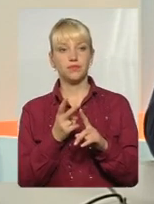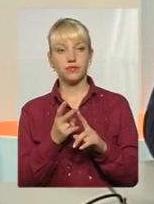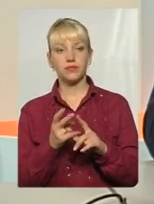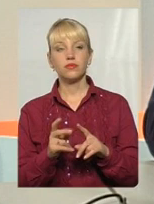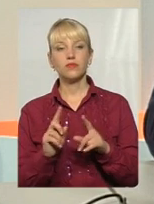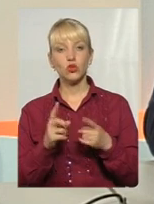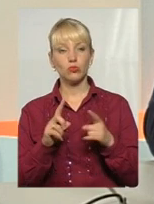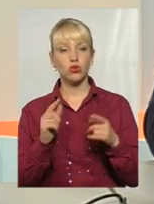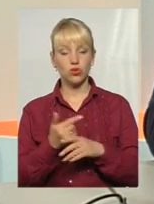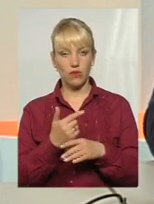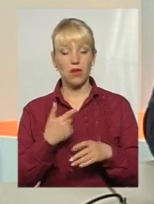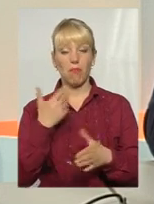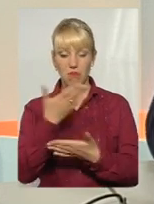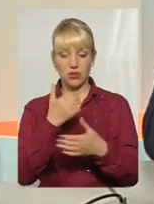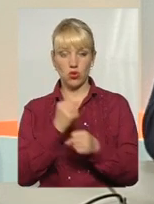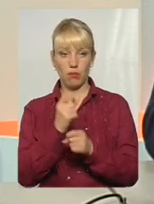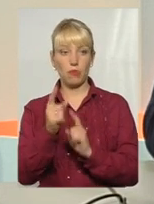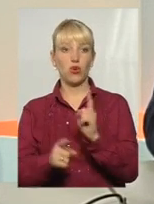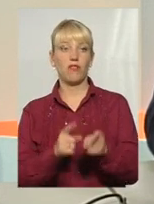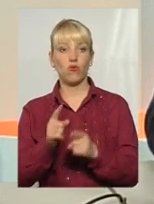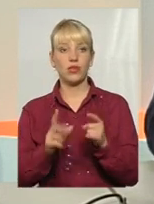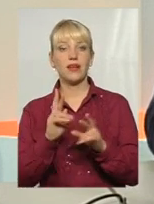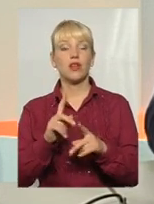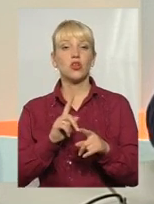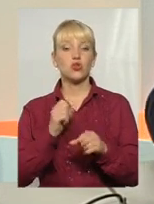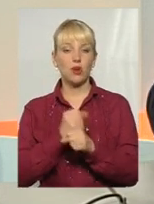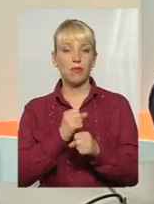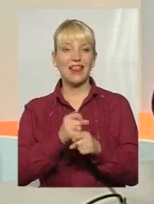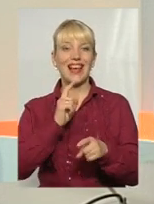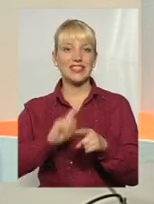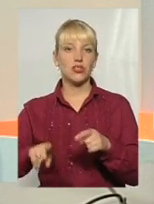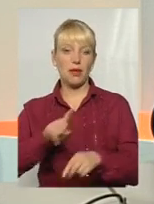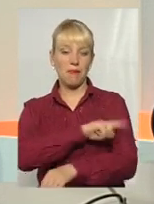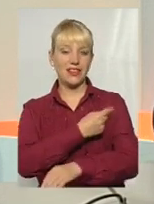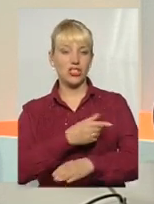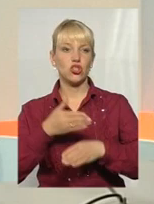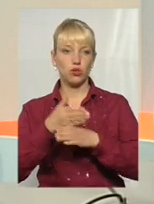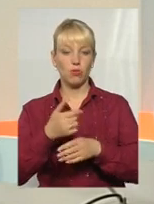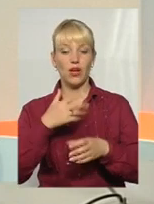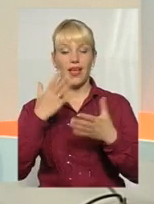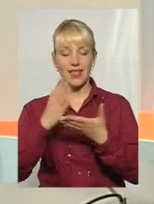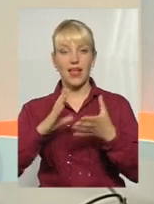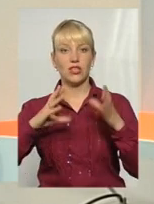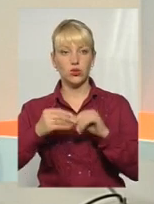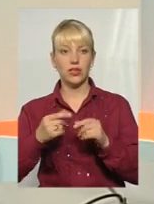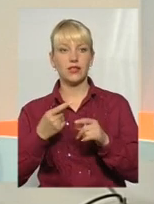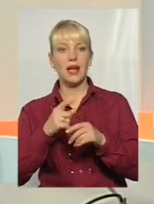знову ми зробимо реформи, те, як зробили екстрену медичну допомогу, ми бачили, що є результат хороший. Ліки є,